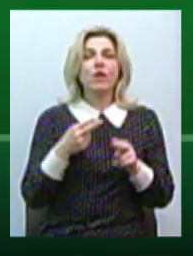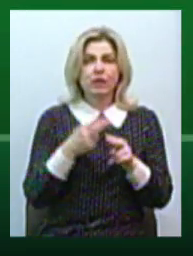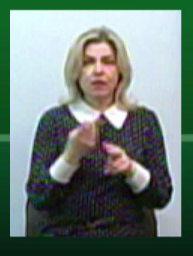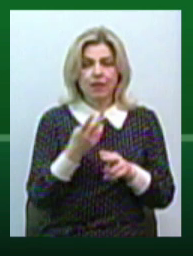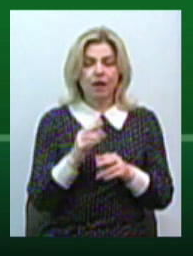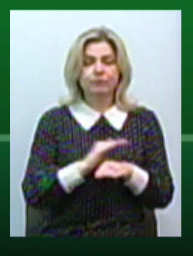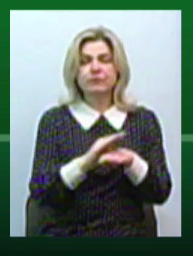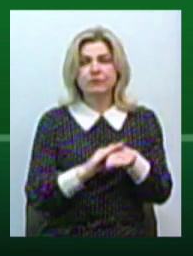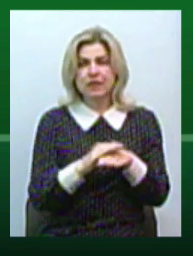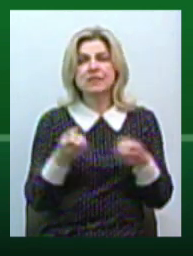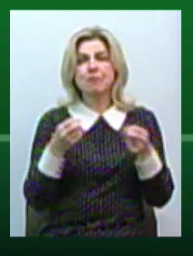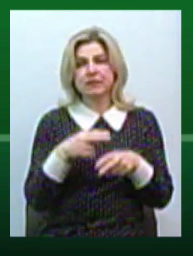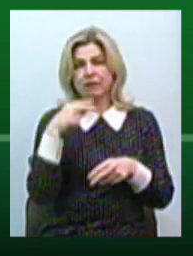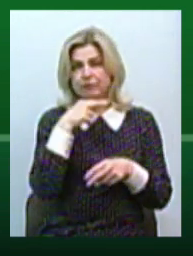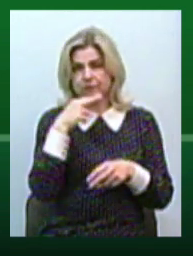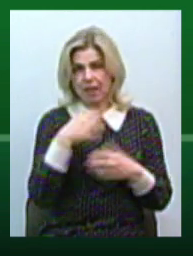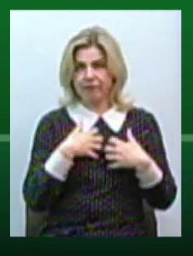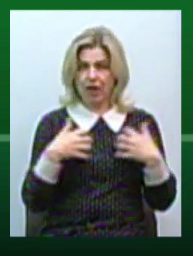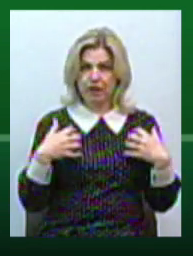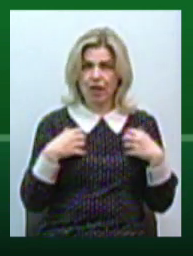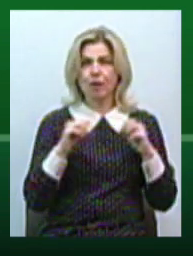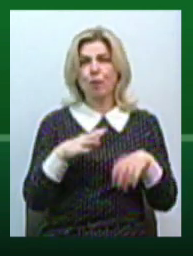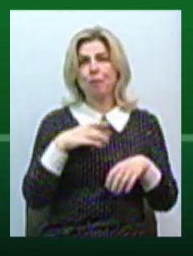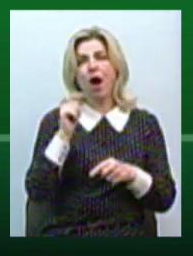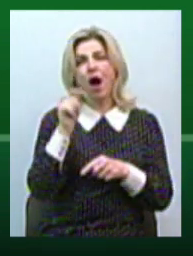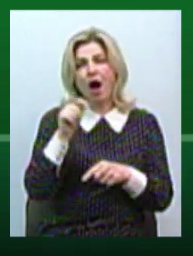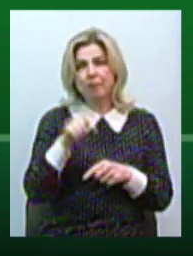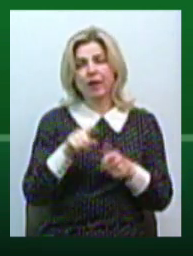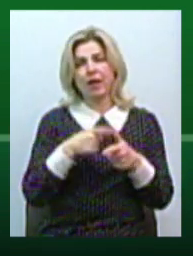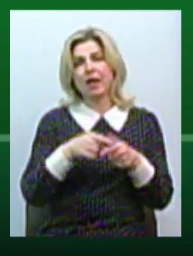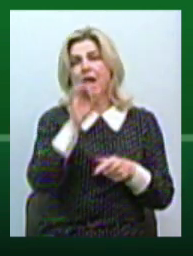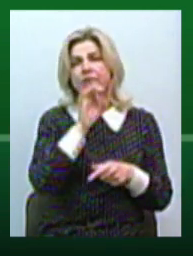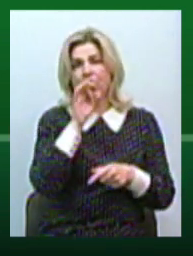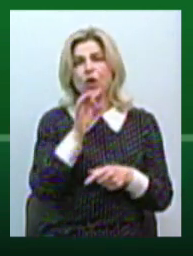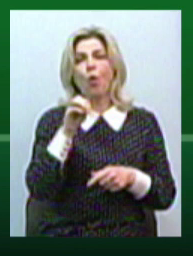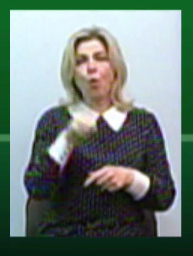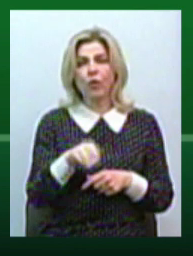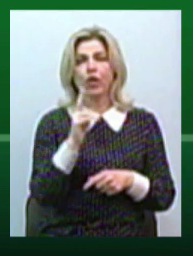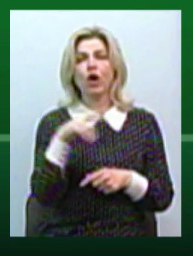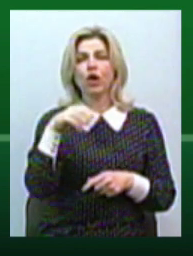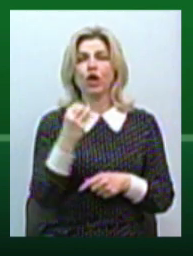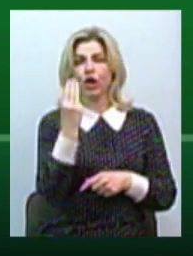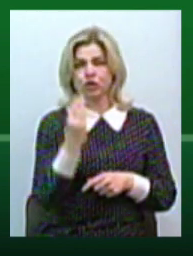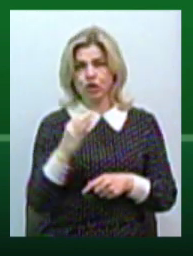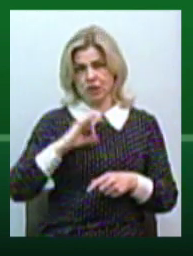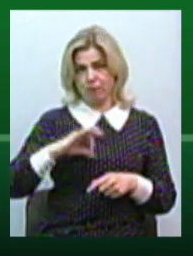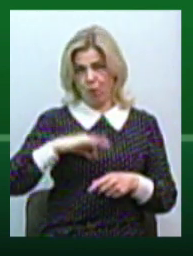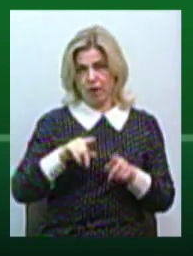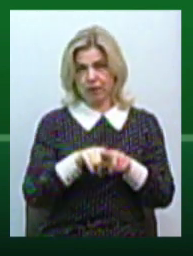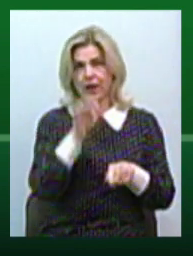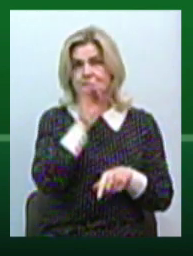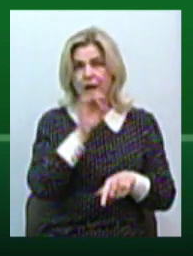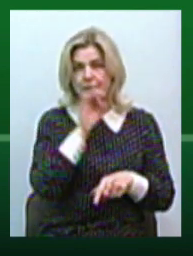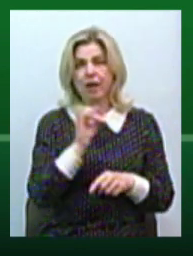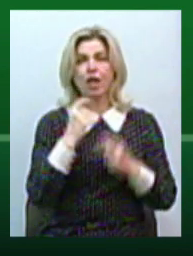тварин спеціальними препаратами. Це можуть бути краплів холку або таблетки від кліщів. Використовують такі препарати. Ще нашинники